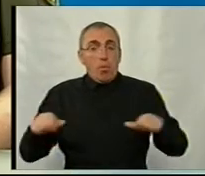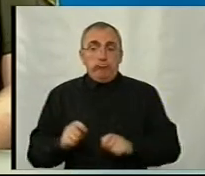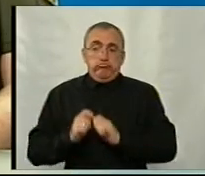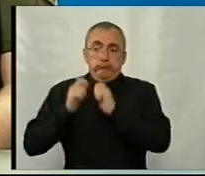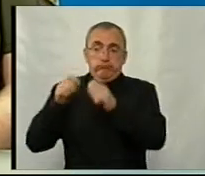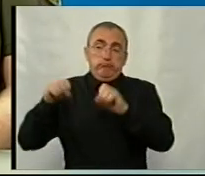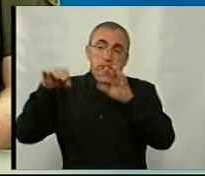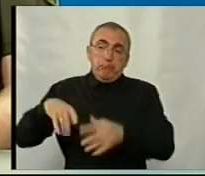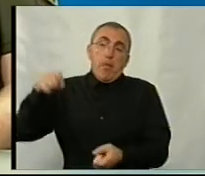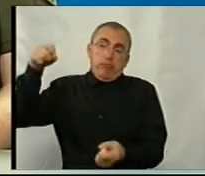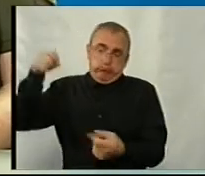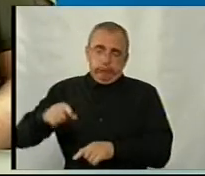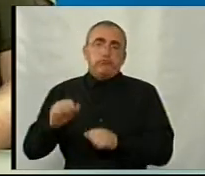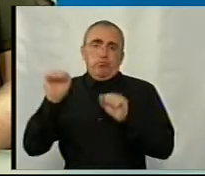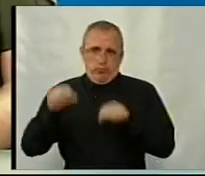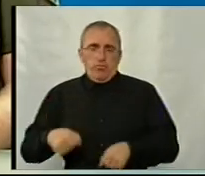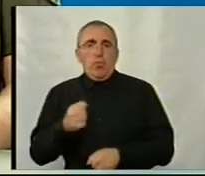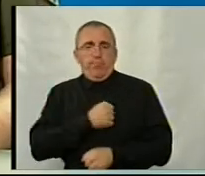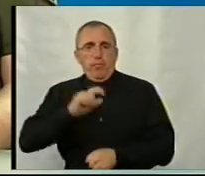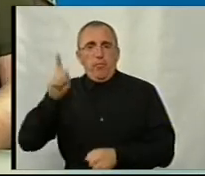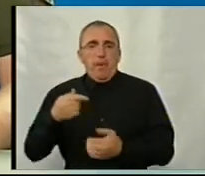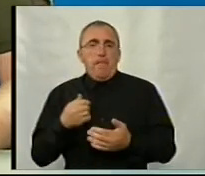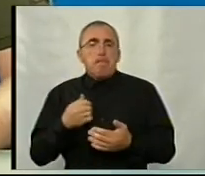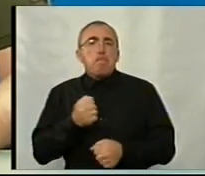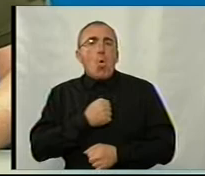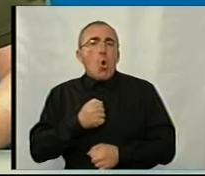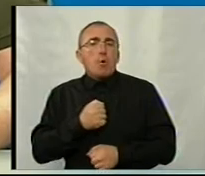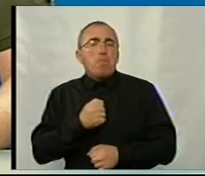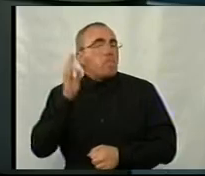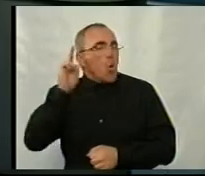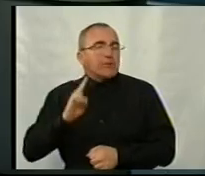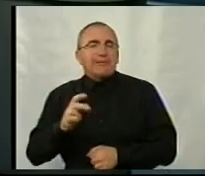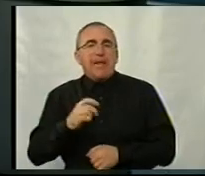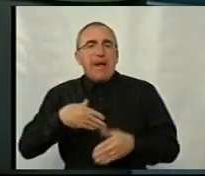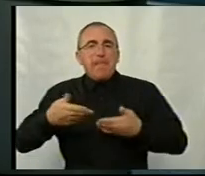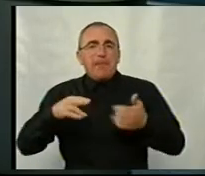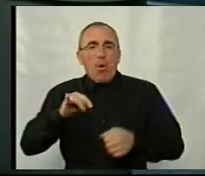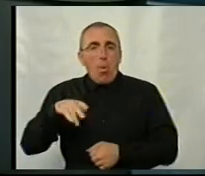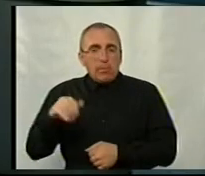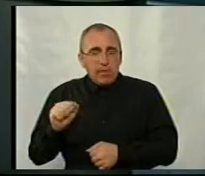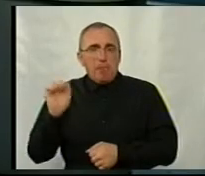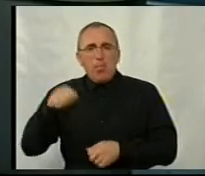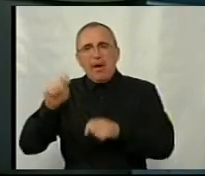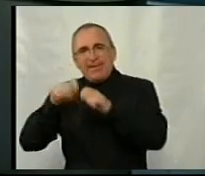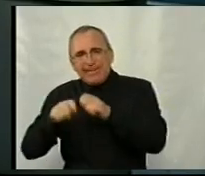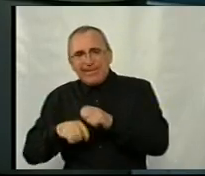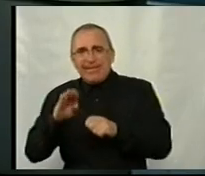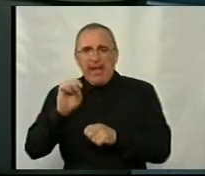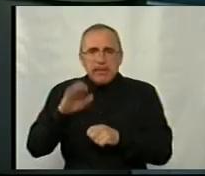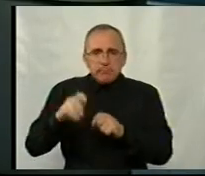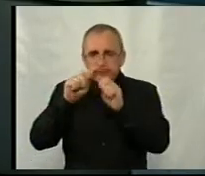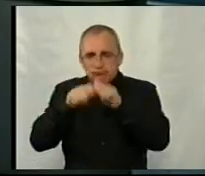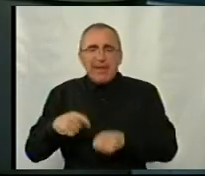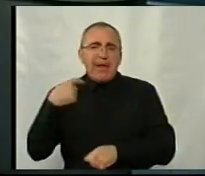своє рішення, придатний. Це людина для служби, наприклад, в морській піхоті, чи непридатна. Далі проходять всі тести, тестування відповідне, в